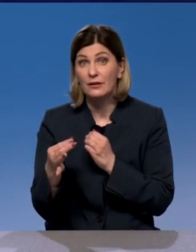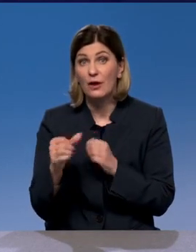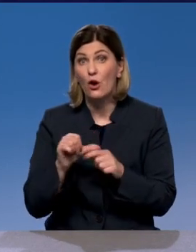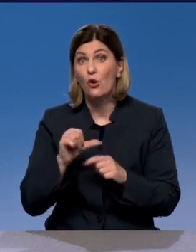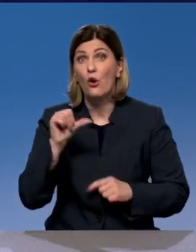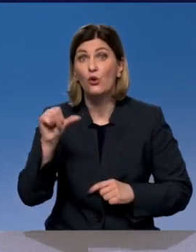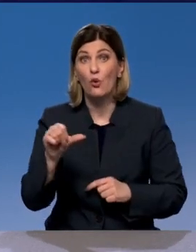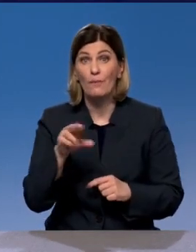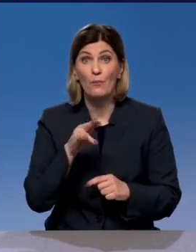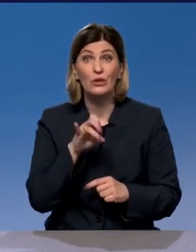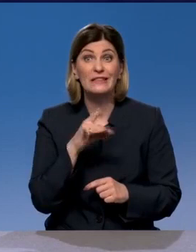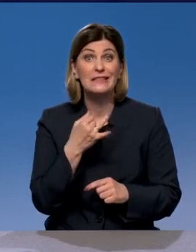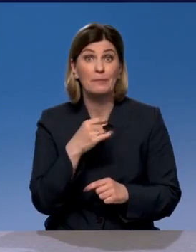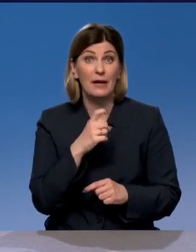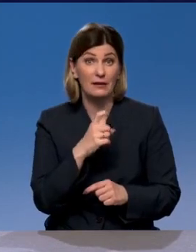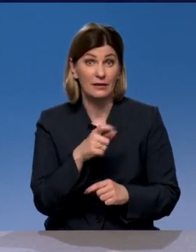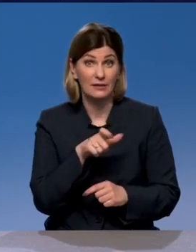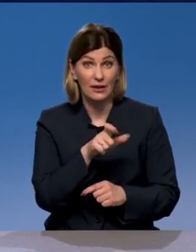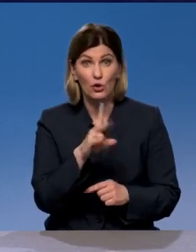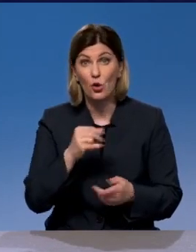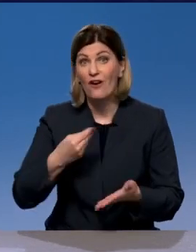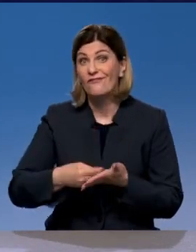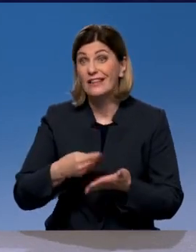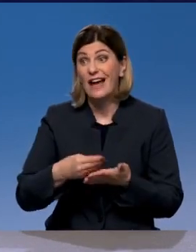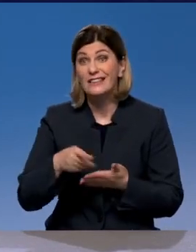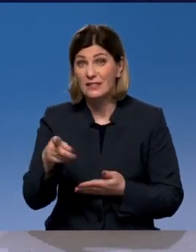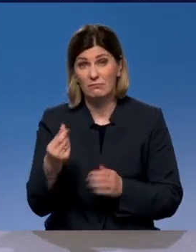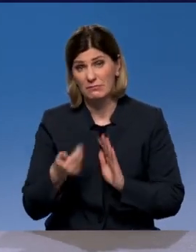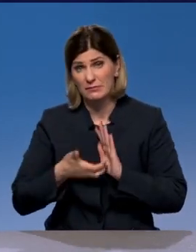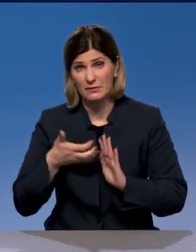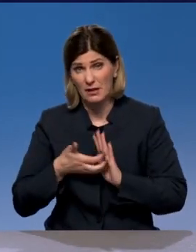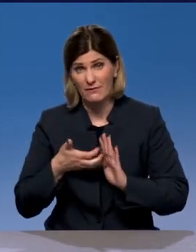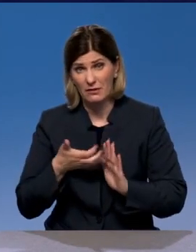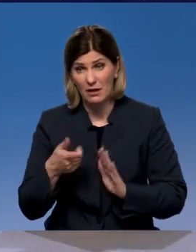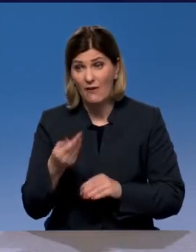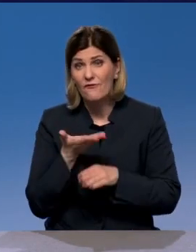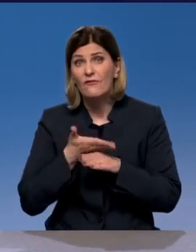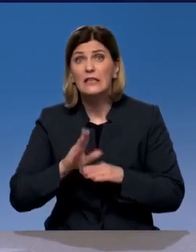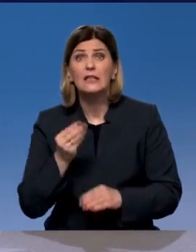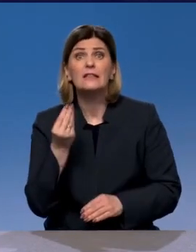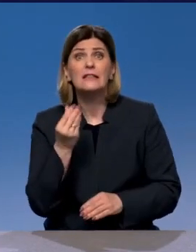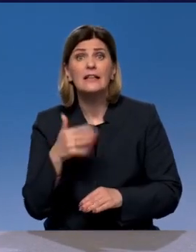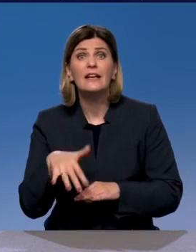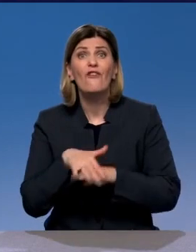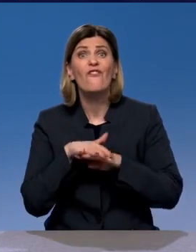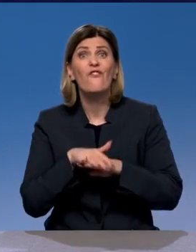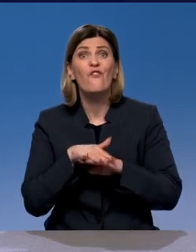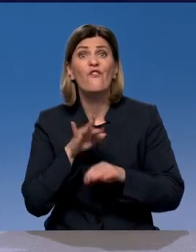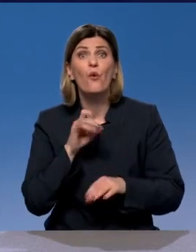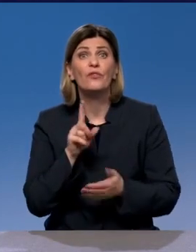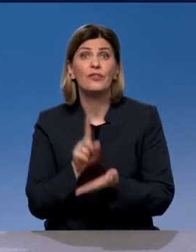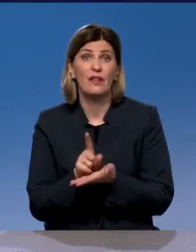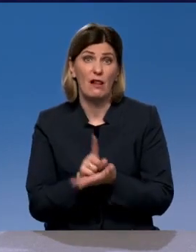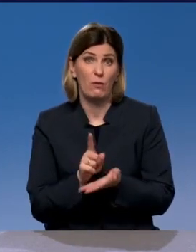муниципальных дорог, то финансирования на них не хватает, поскольку они финансируются из фондов налоговых